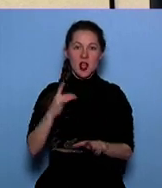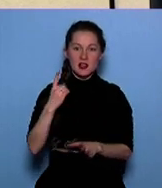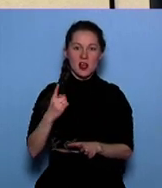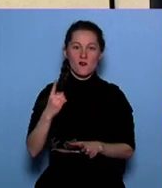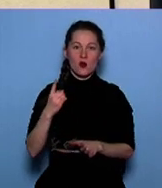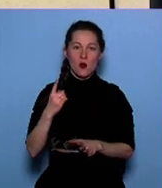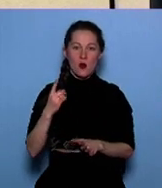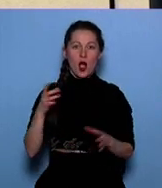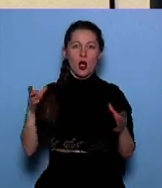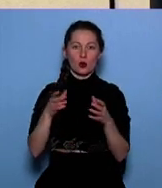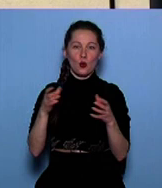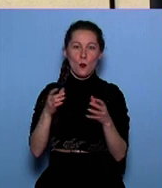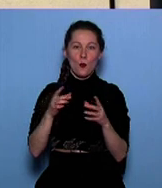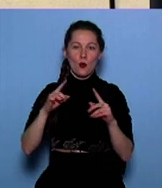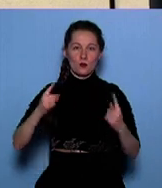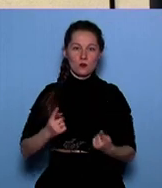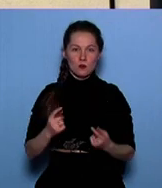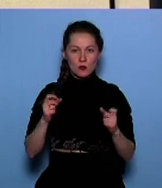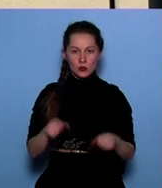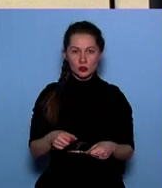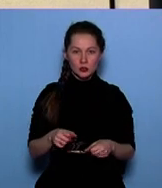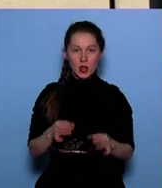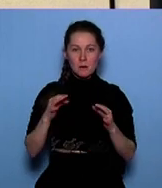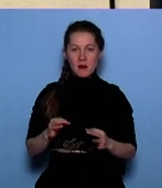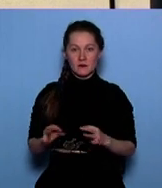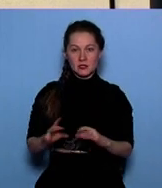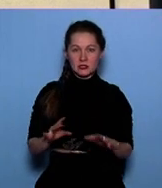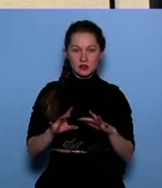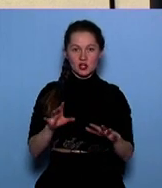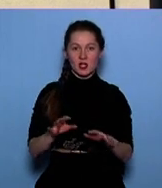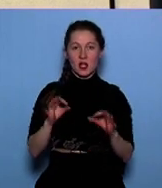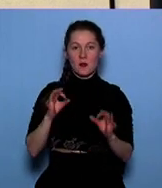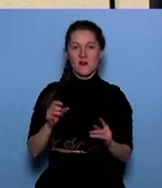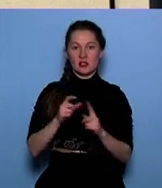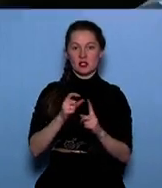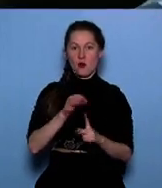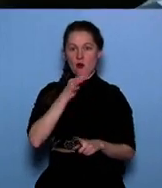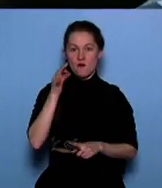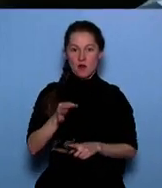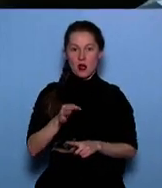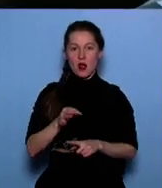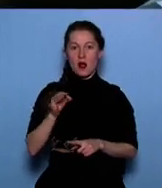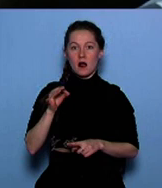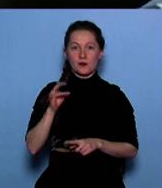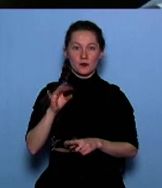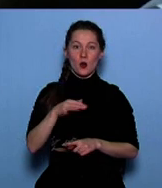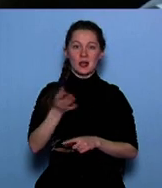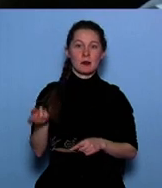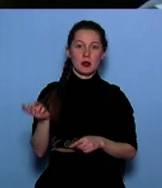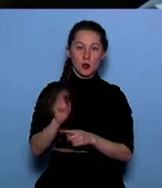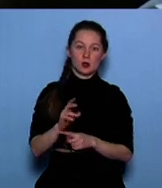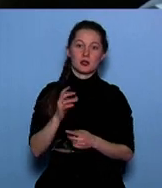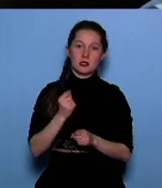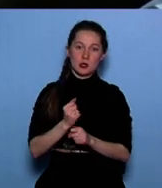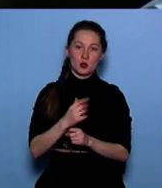целую группу осужденных правильными своими движениями, правильными словами сказанные. Но они приходят и делают свою работу.